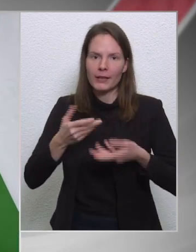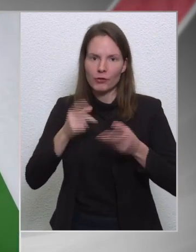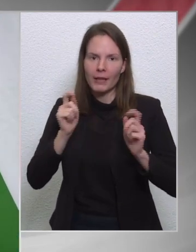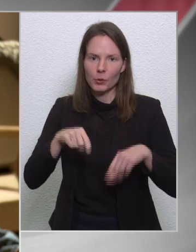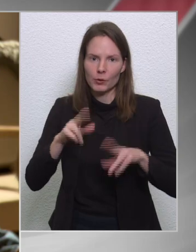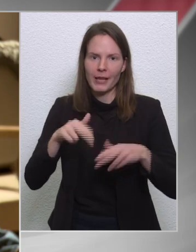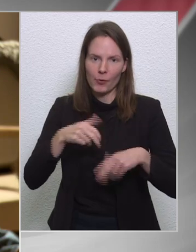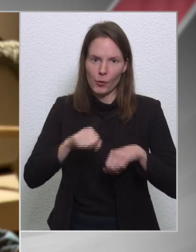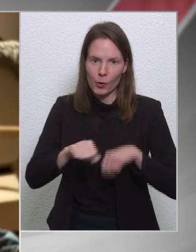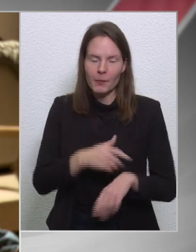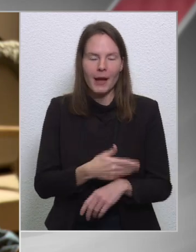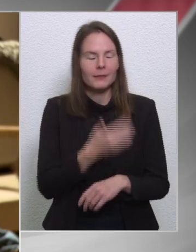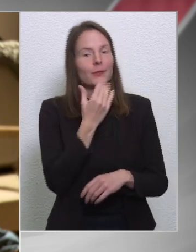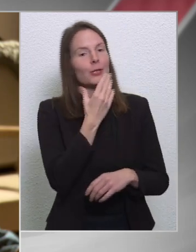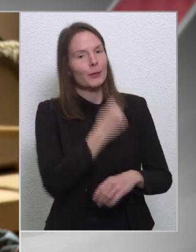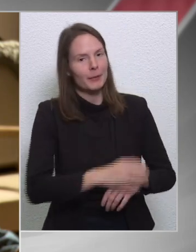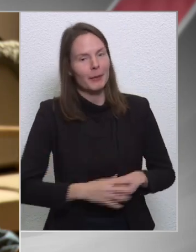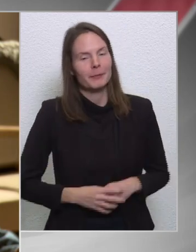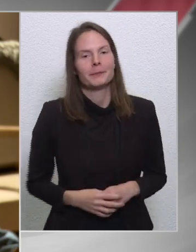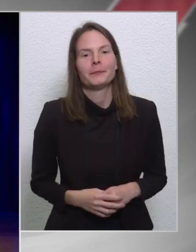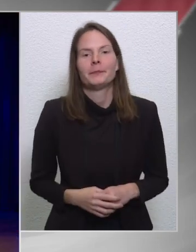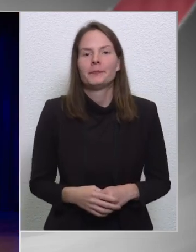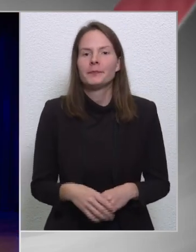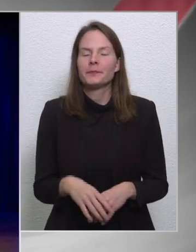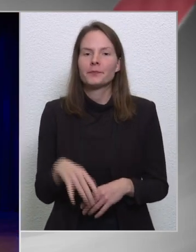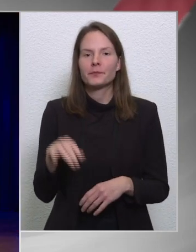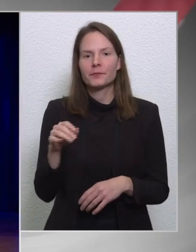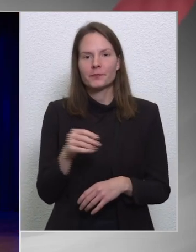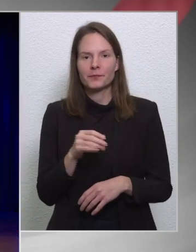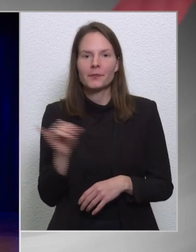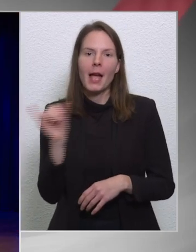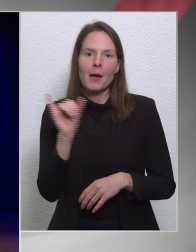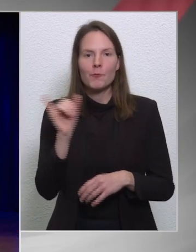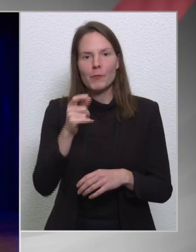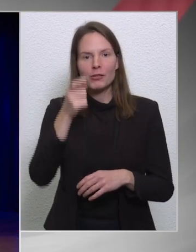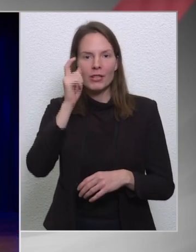Köszönöm szépen. Köszönjük szépen. Pestisárcok.hu